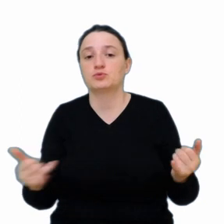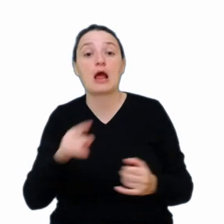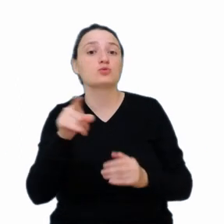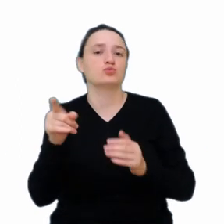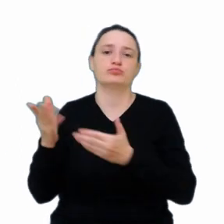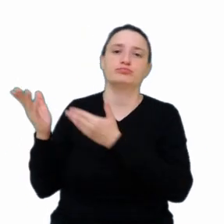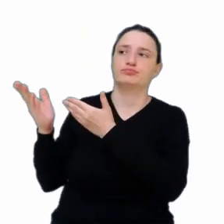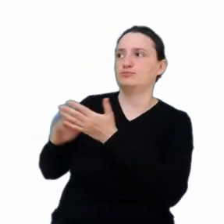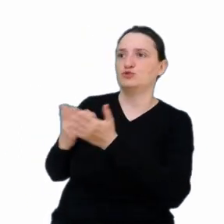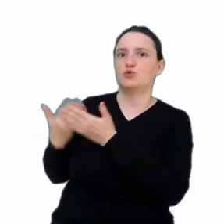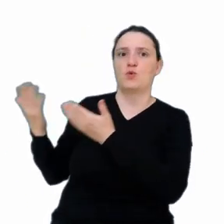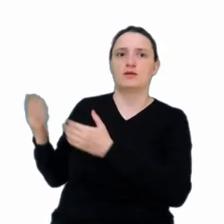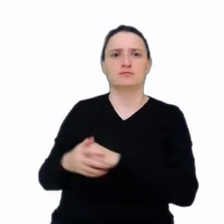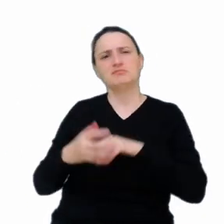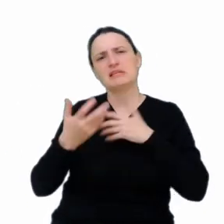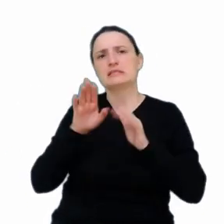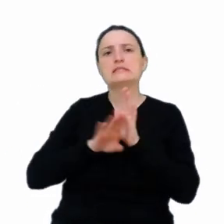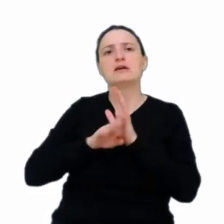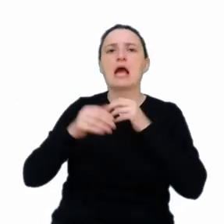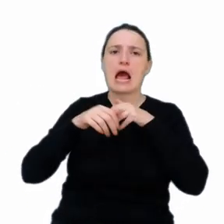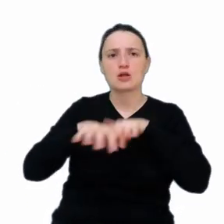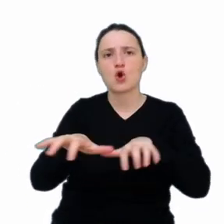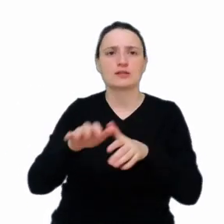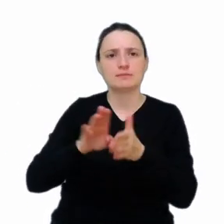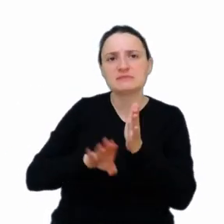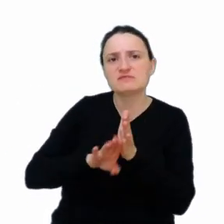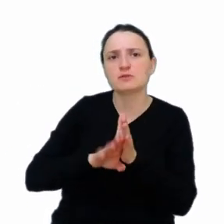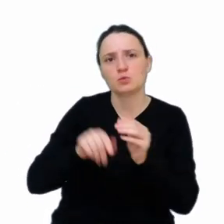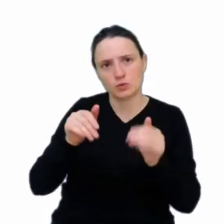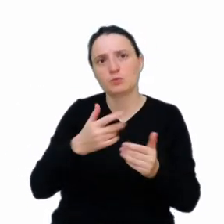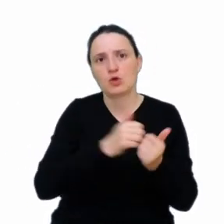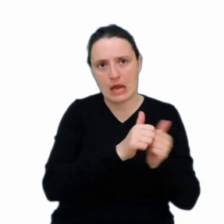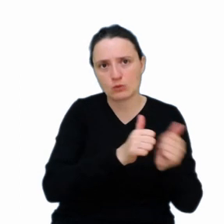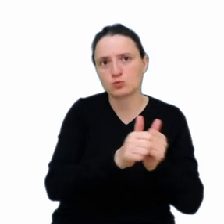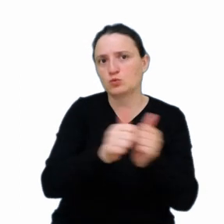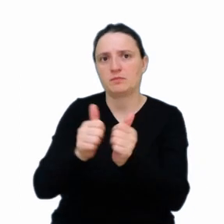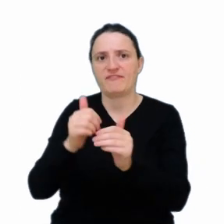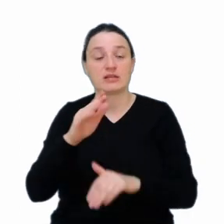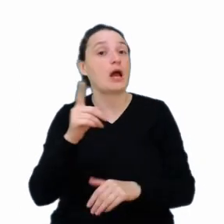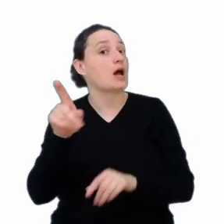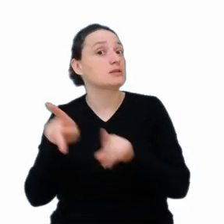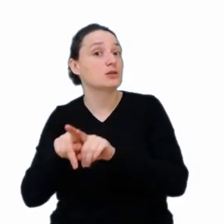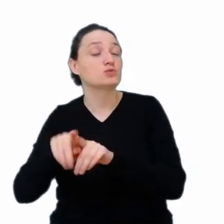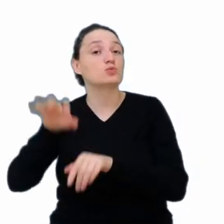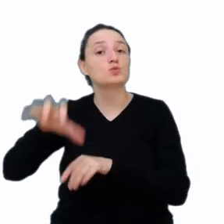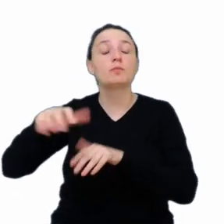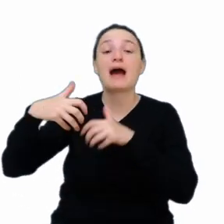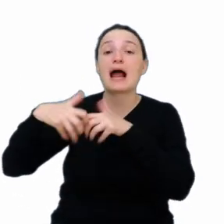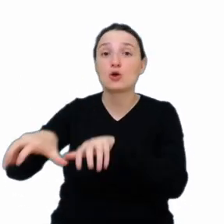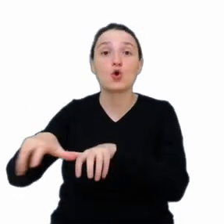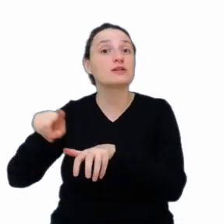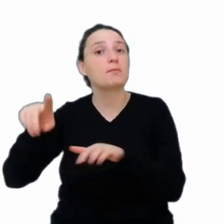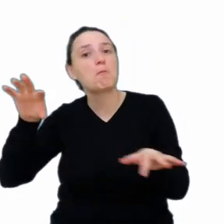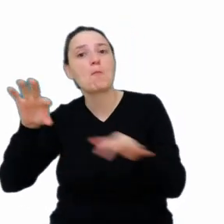klasyczne algorytmy, które pozwalają nam automatyzować świat, ale mamy też algorytmy, które właśnie sięgają do sztucznej inteligencji.